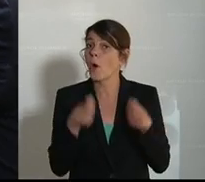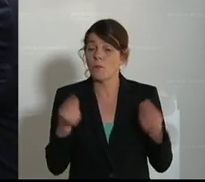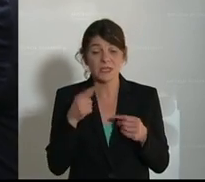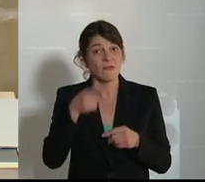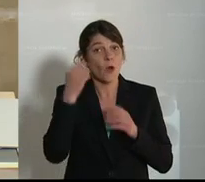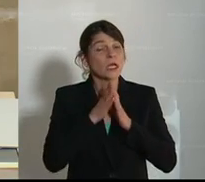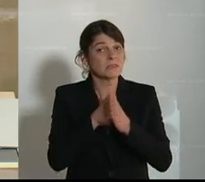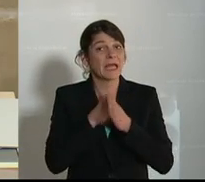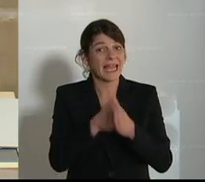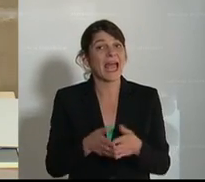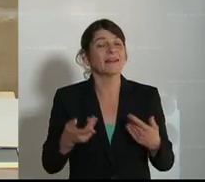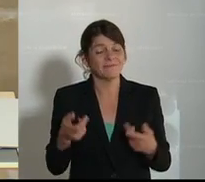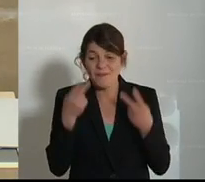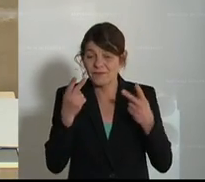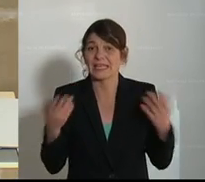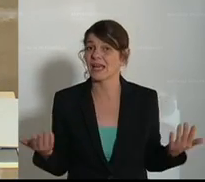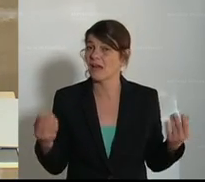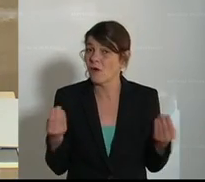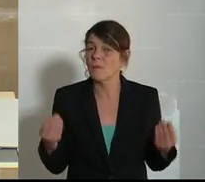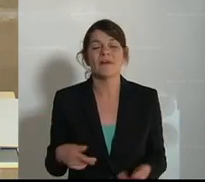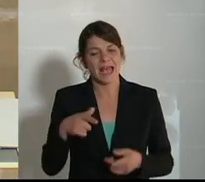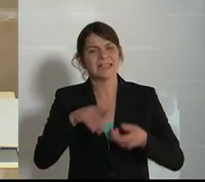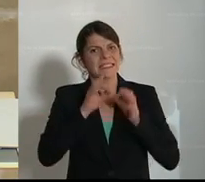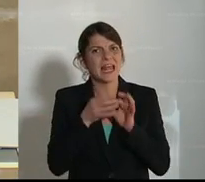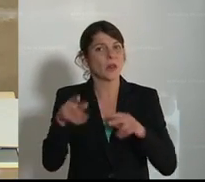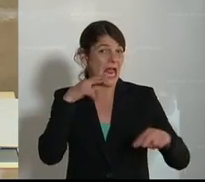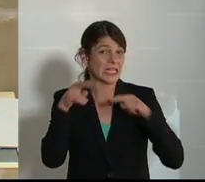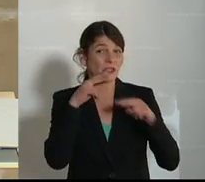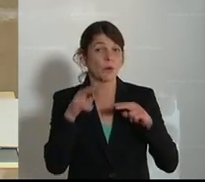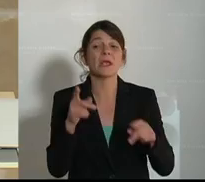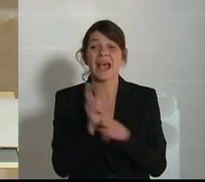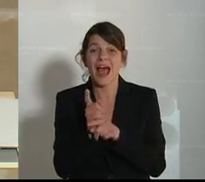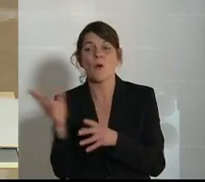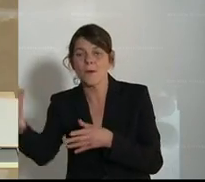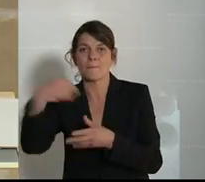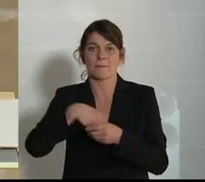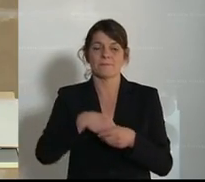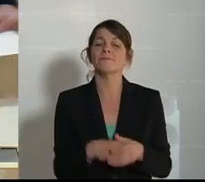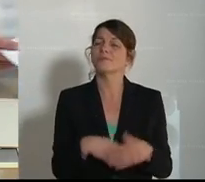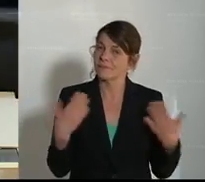Volksbegehren und mit dem schließe ich wichtig ist, weil es genau auch die Gastronomie mitnimmt. Dankeschön. Dank.